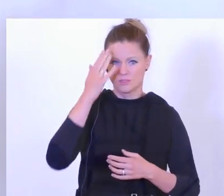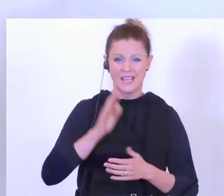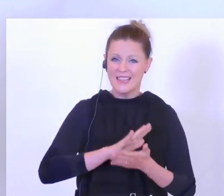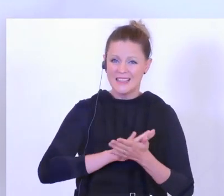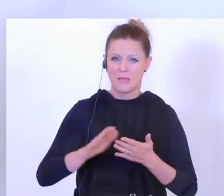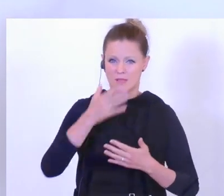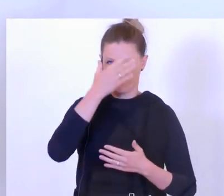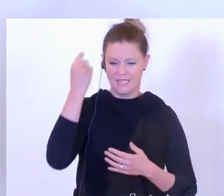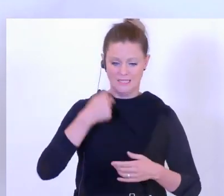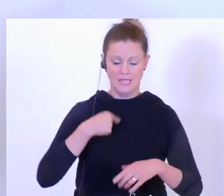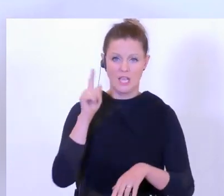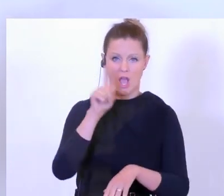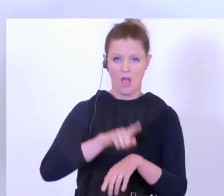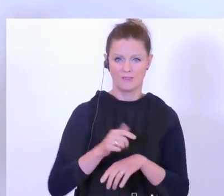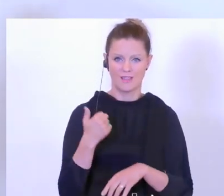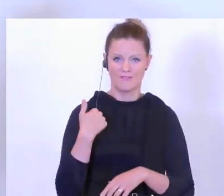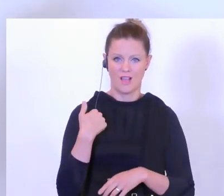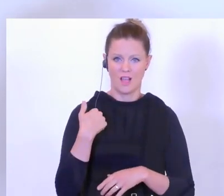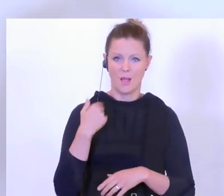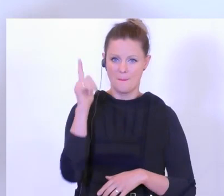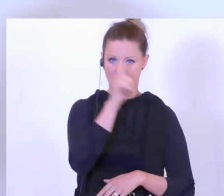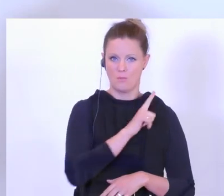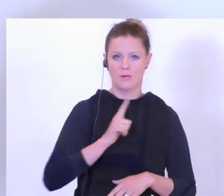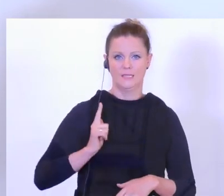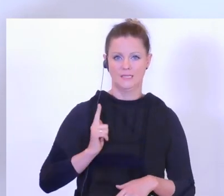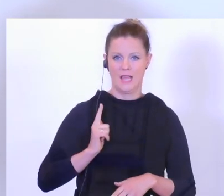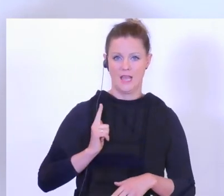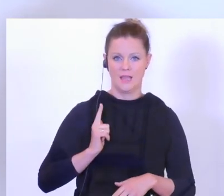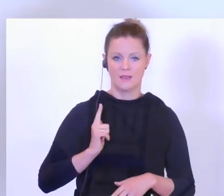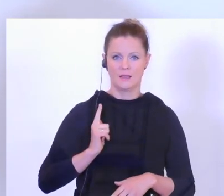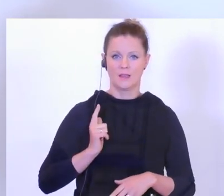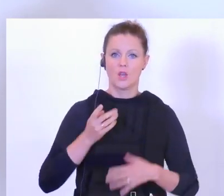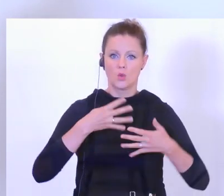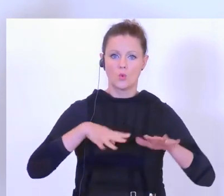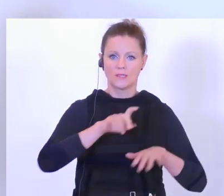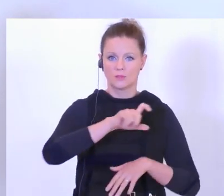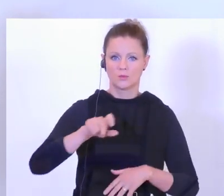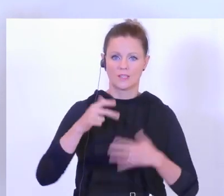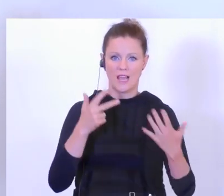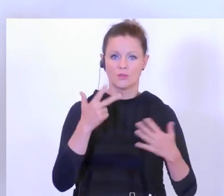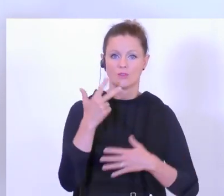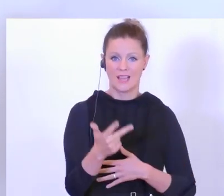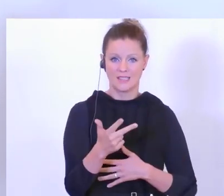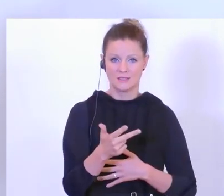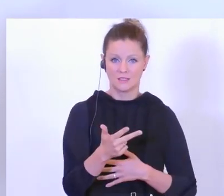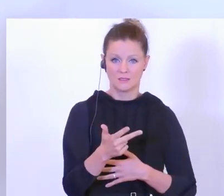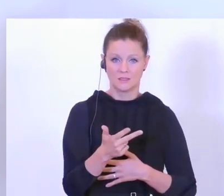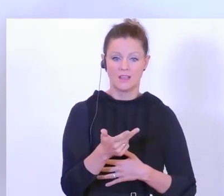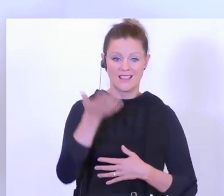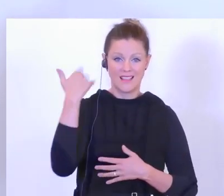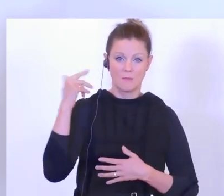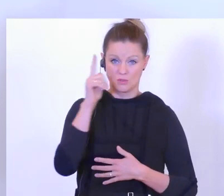Innenminister, dass auch die Zeit der Polizei von 1938 bis 1945 zu überprüfen sein wird.